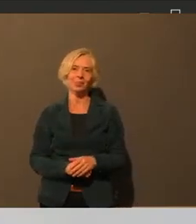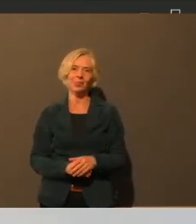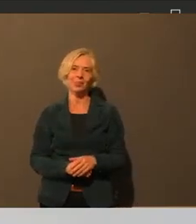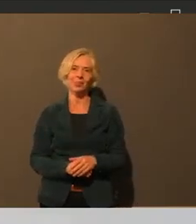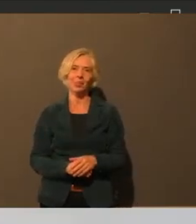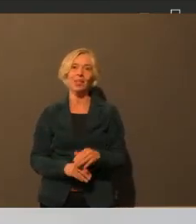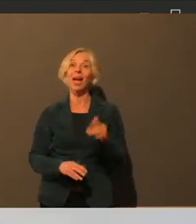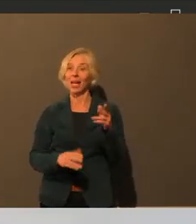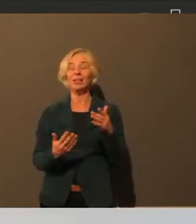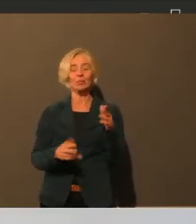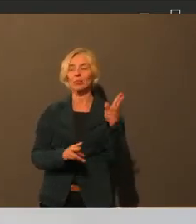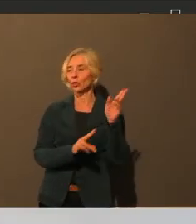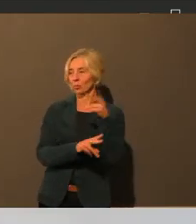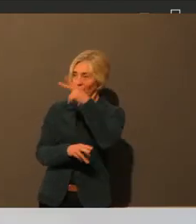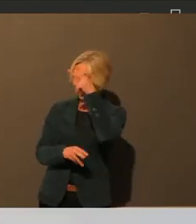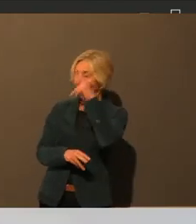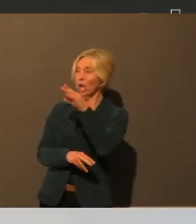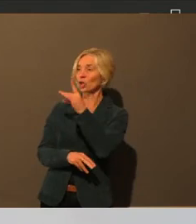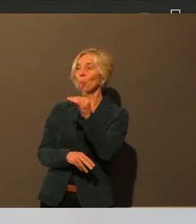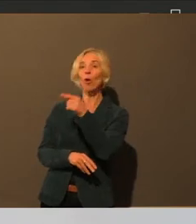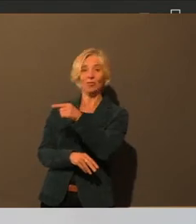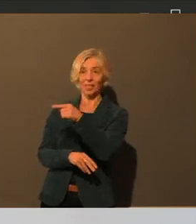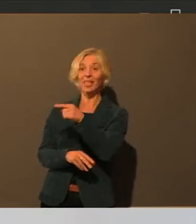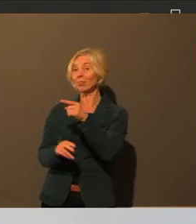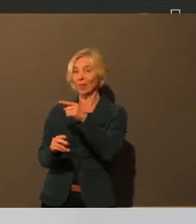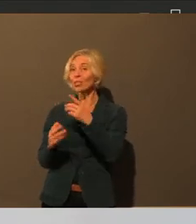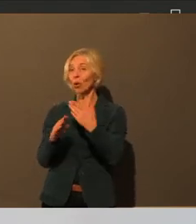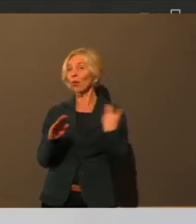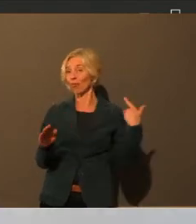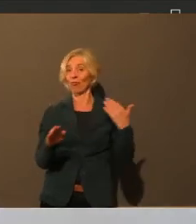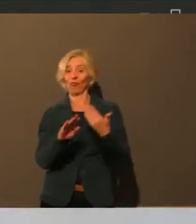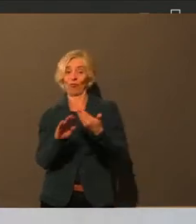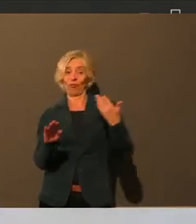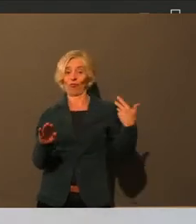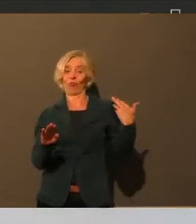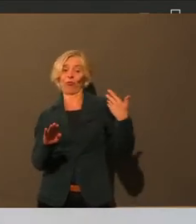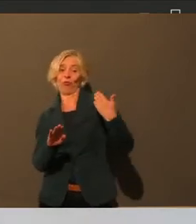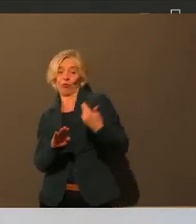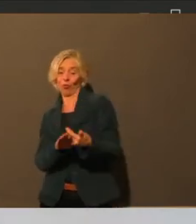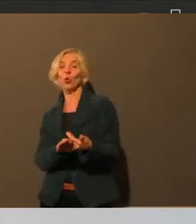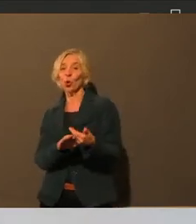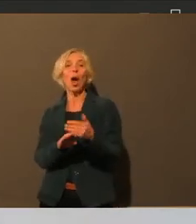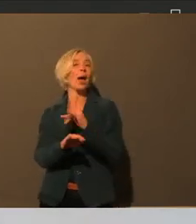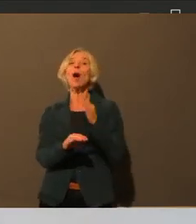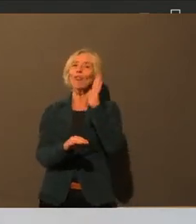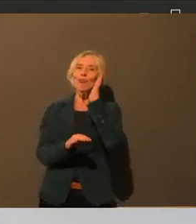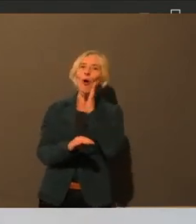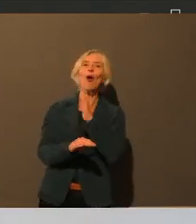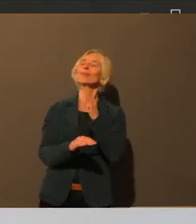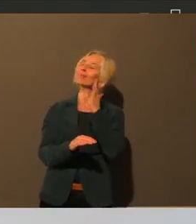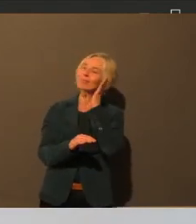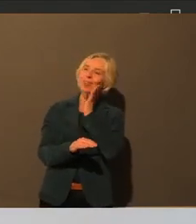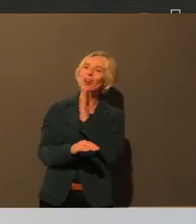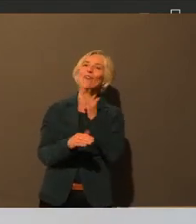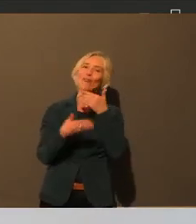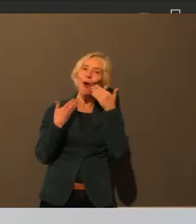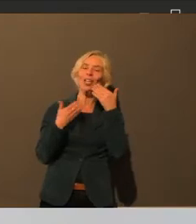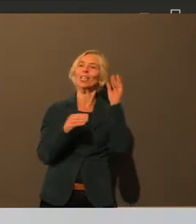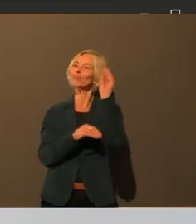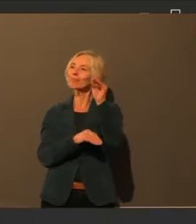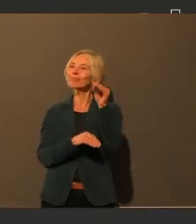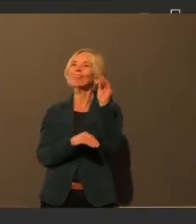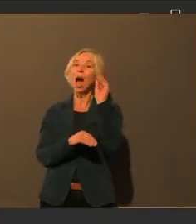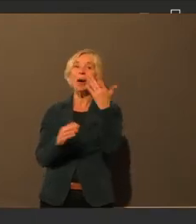Insofern hat Dabrowski, da hat es schon immer auch eine freundliche Ansprache gegeben. Aber wie gesagt, es gibt manche auch einfach, die wollen einfach auch nicht das verstehen.